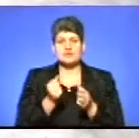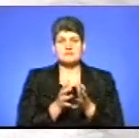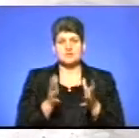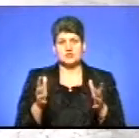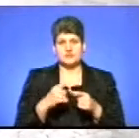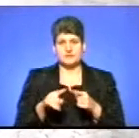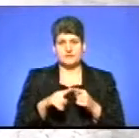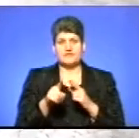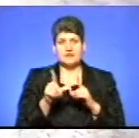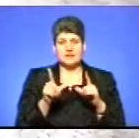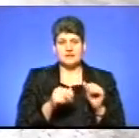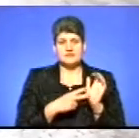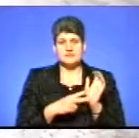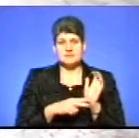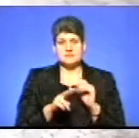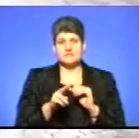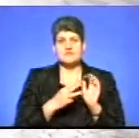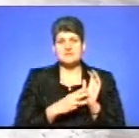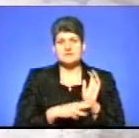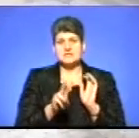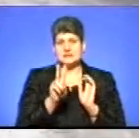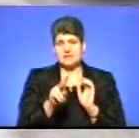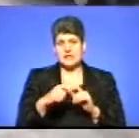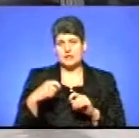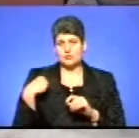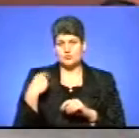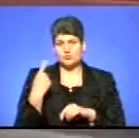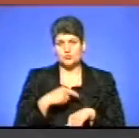швидкість. Він їхав 82 кілометри за годину.